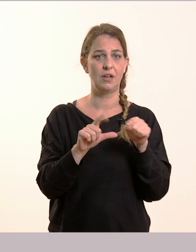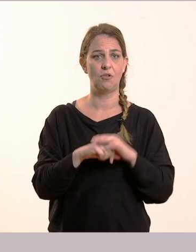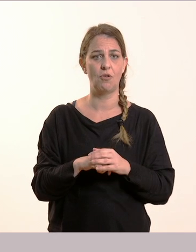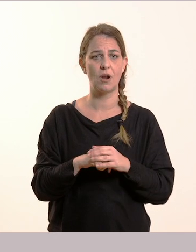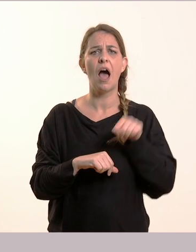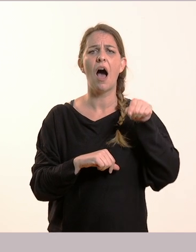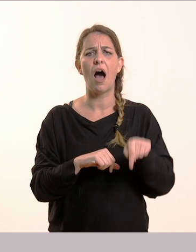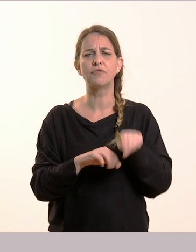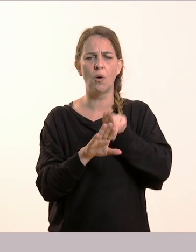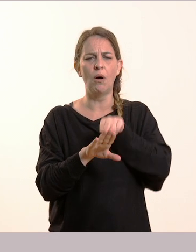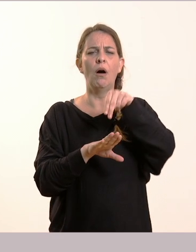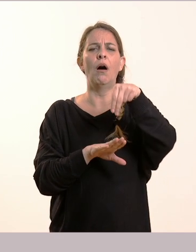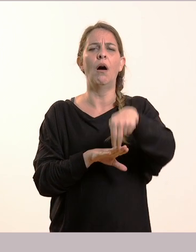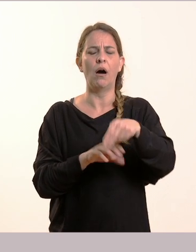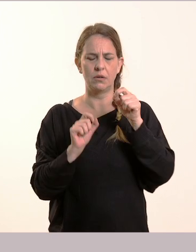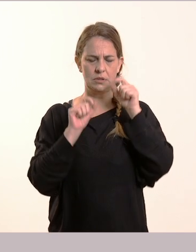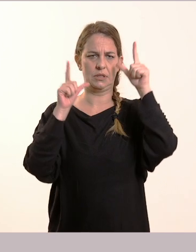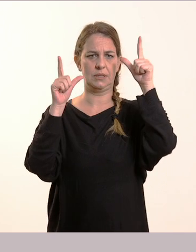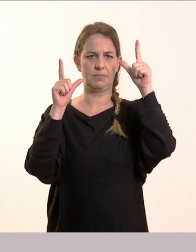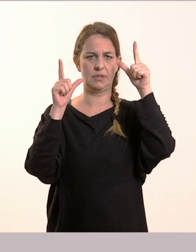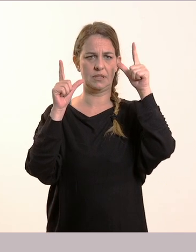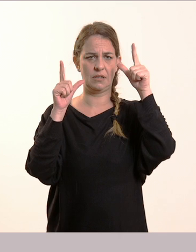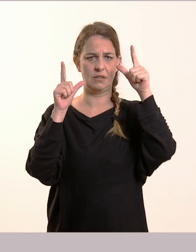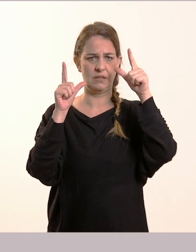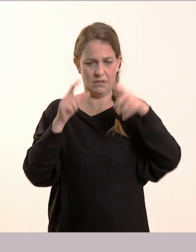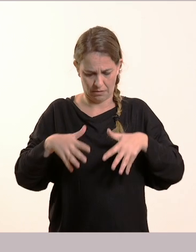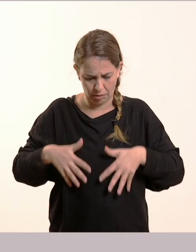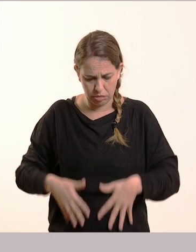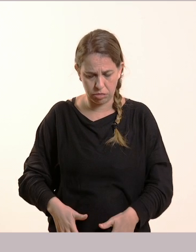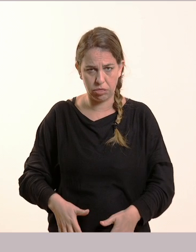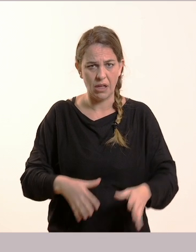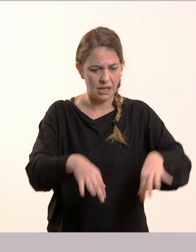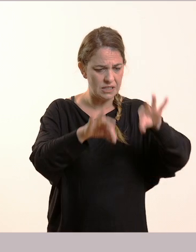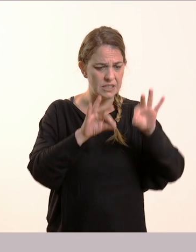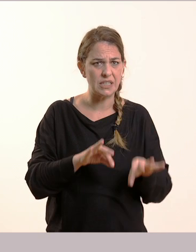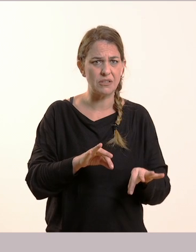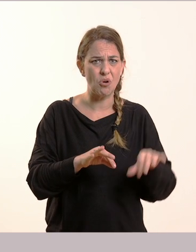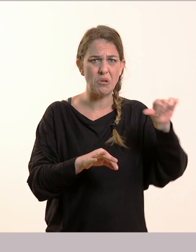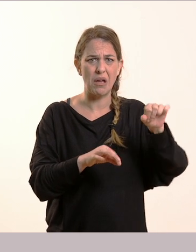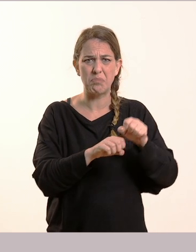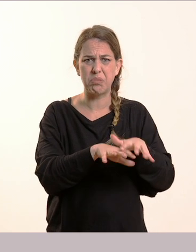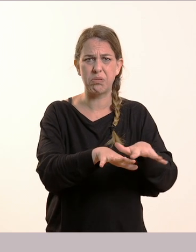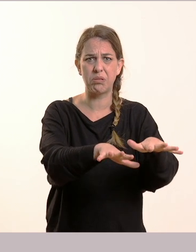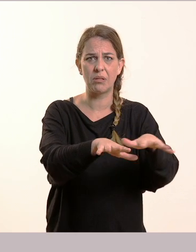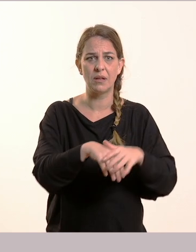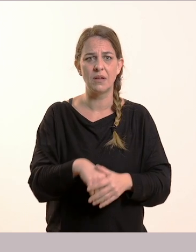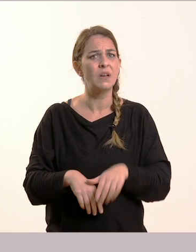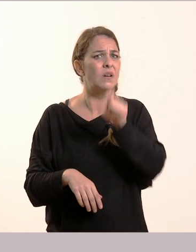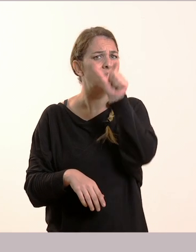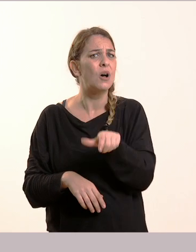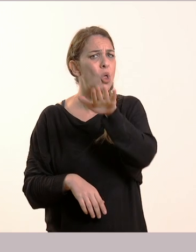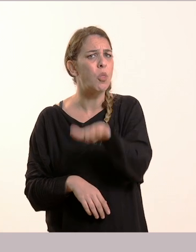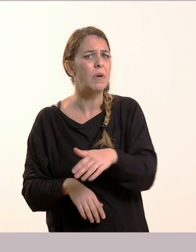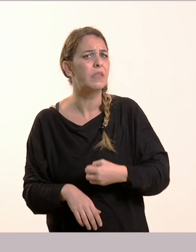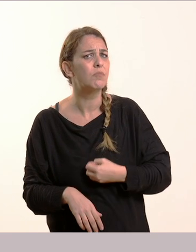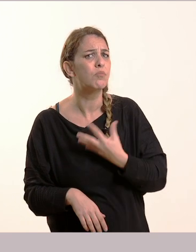κρεβάτι και είναι βρεγμένο και βλέπει τα βρεγμένα του σεντόνια. Πώς νιώθει αυτό το παιδάκι. Για